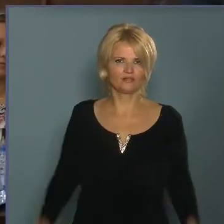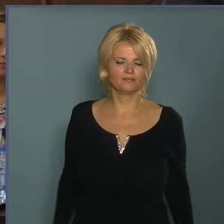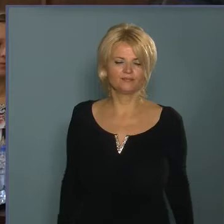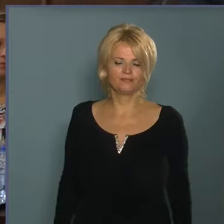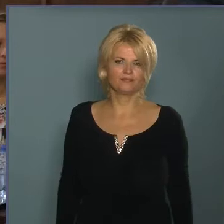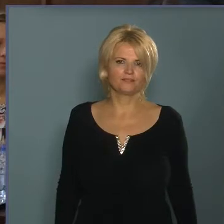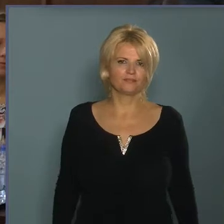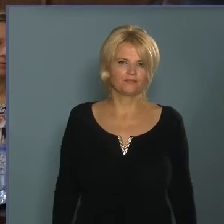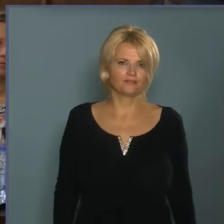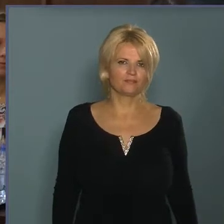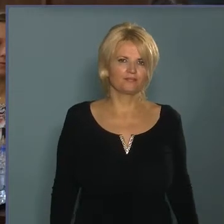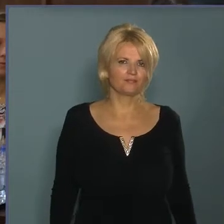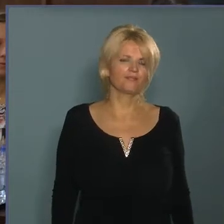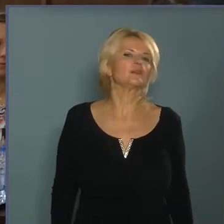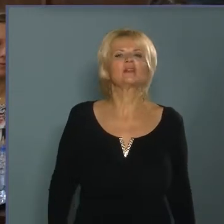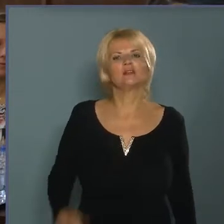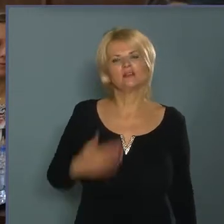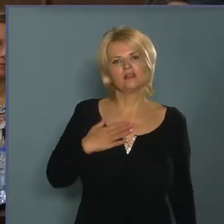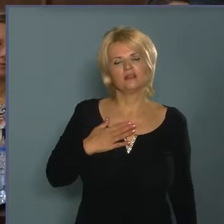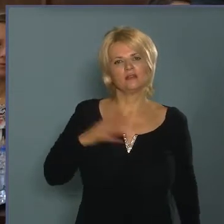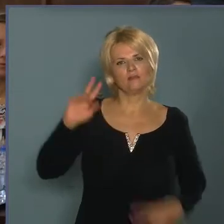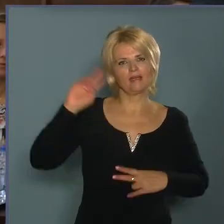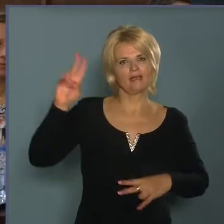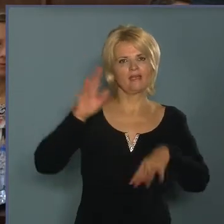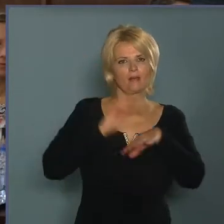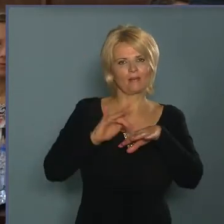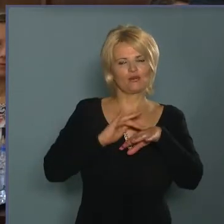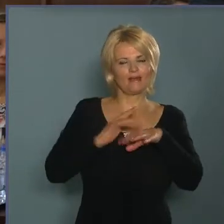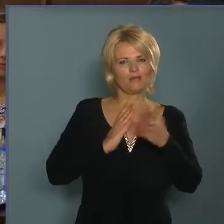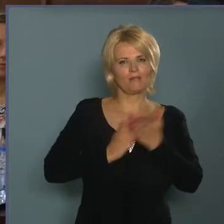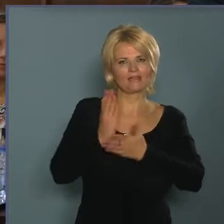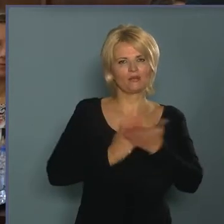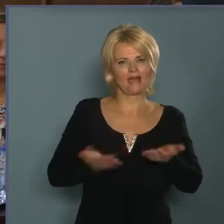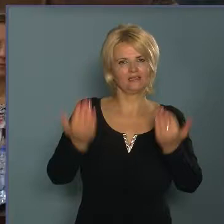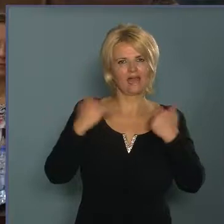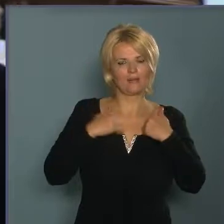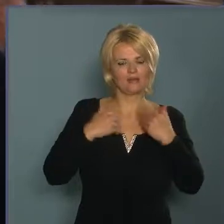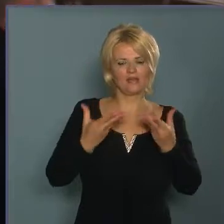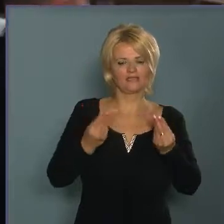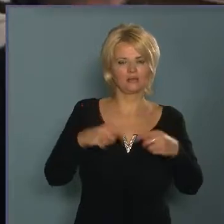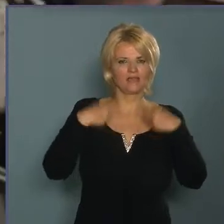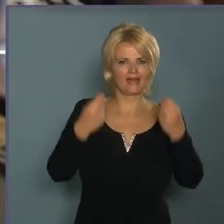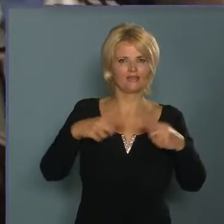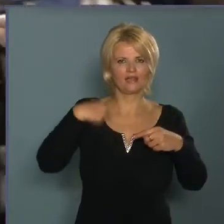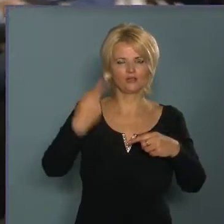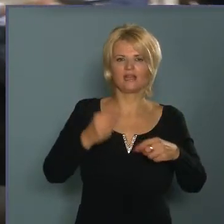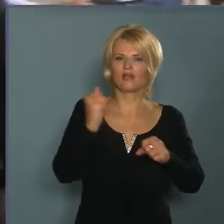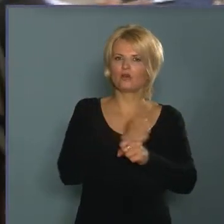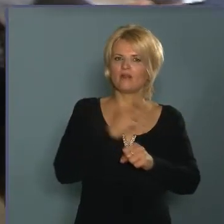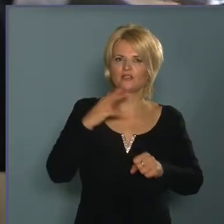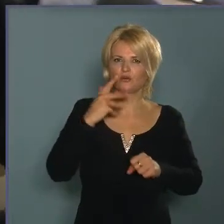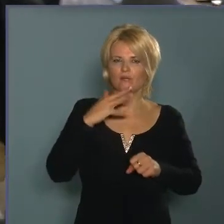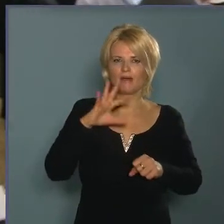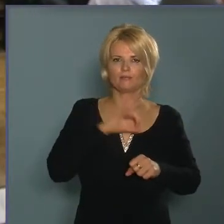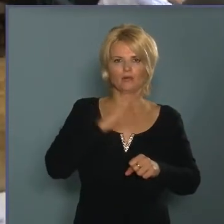Én csak magam részéről és a kollégáim részéről tudok ígéretetlen, hogy megpróbáljuk megszolgálni. Az eszközök átadása után Kovács